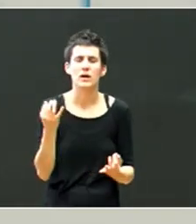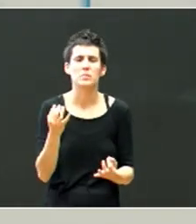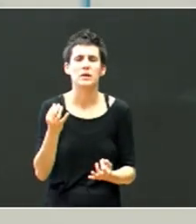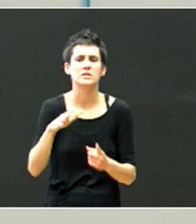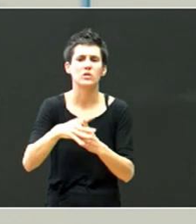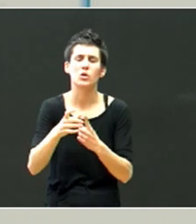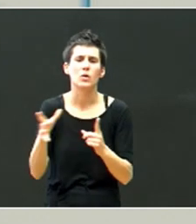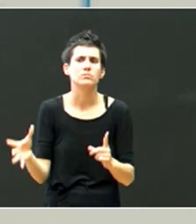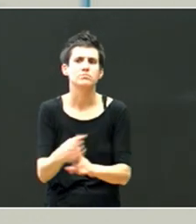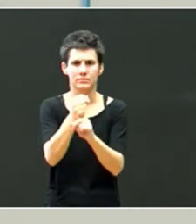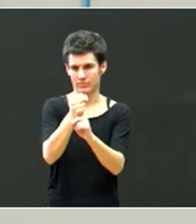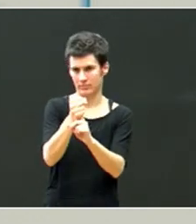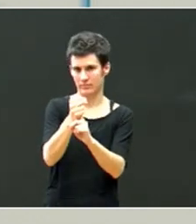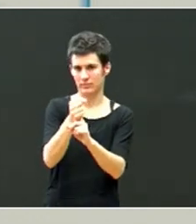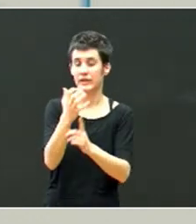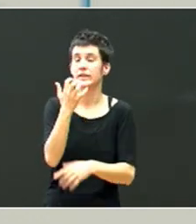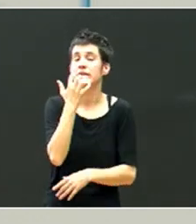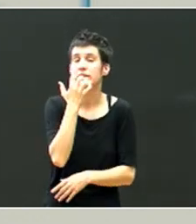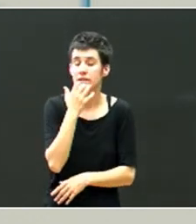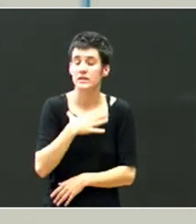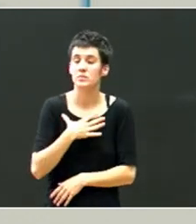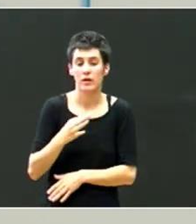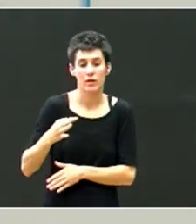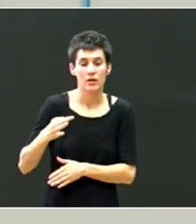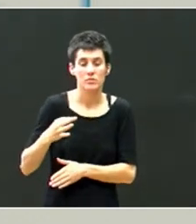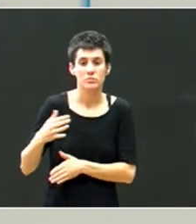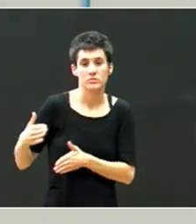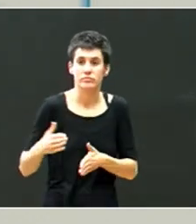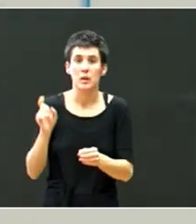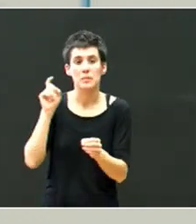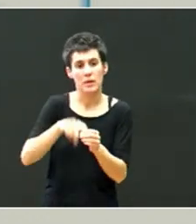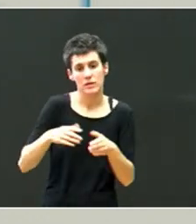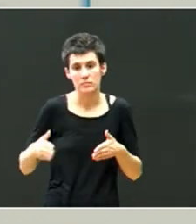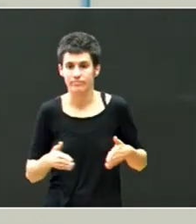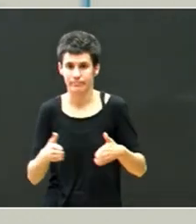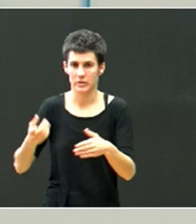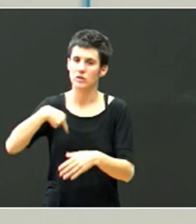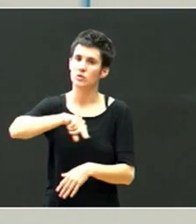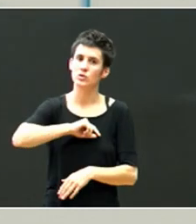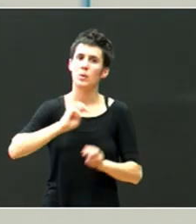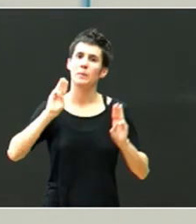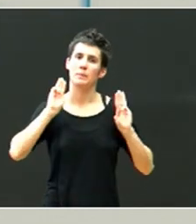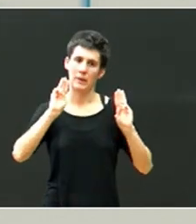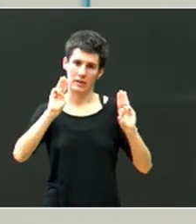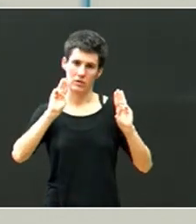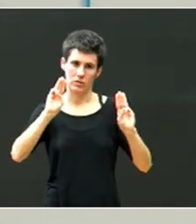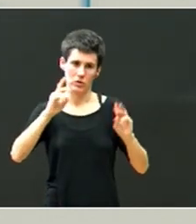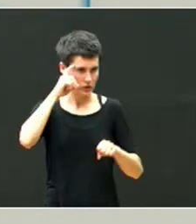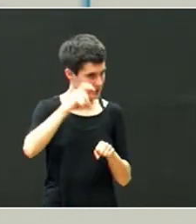neurrian, bideak, egin ez. Pedagogikoak gara, ez gara psikologikoak, ez gara,